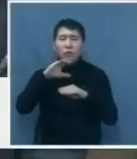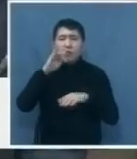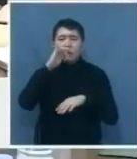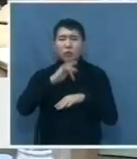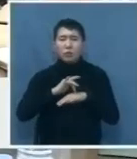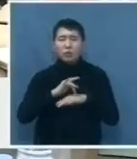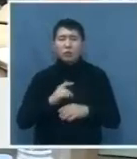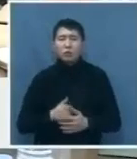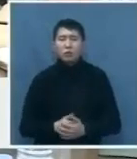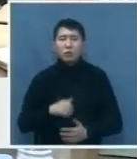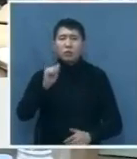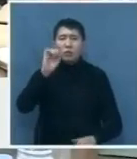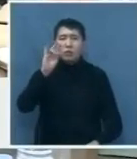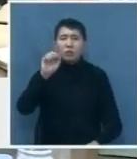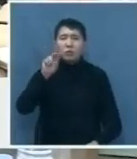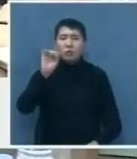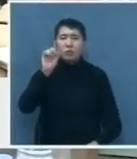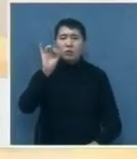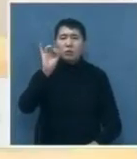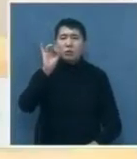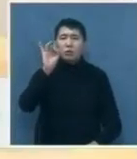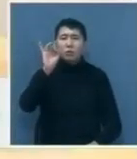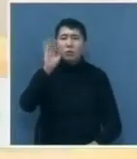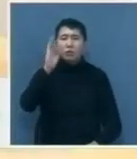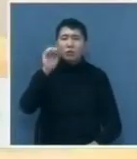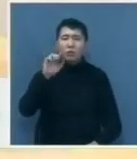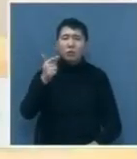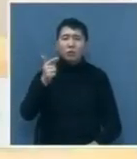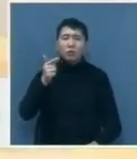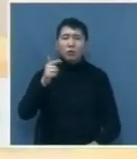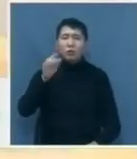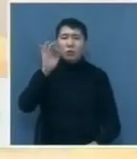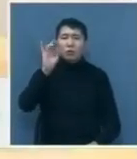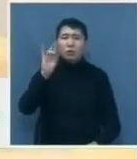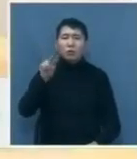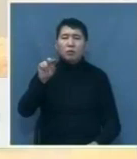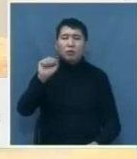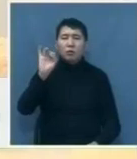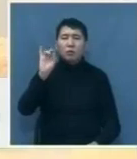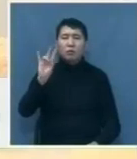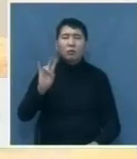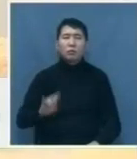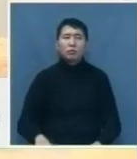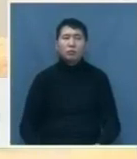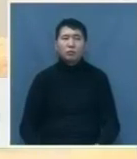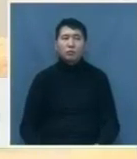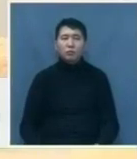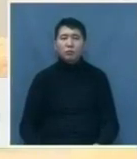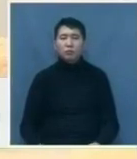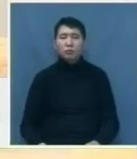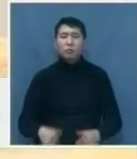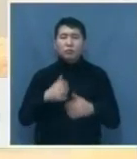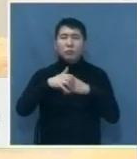всесторонне анализировать их в режиме онлайн. Судьи суда МФЦ – это являются авторитетными международными